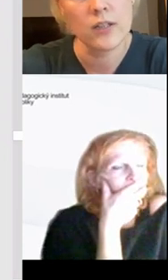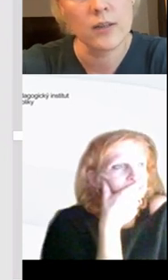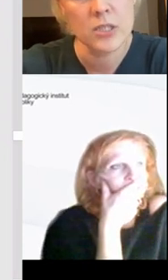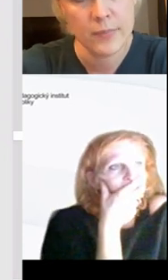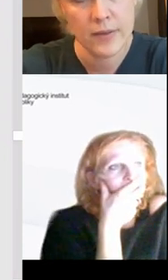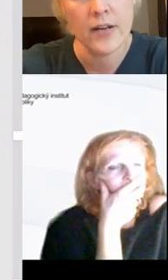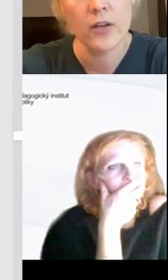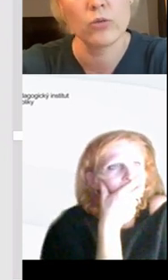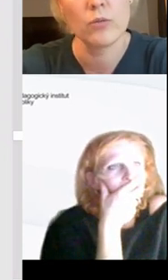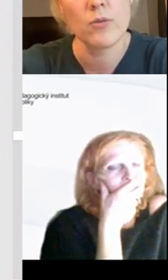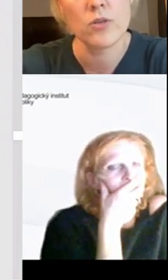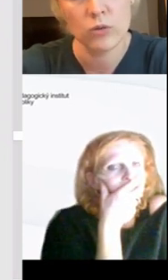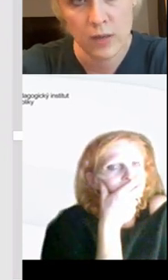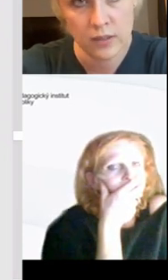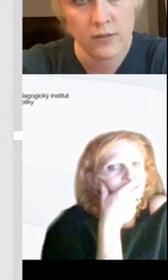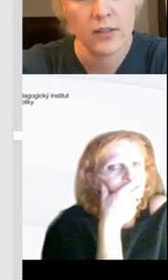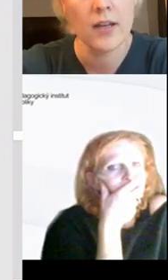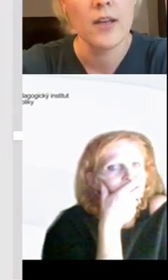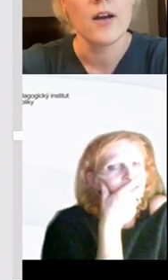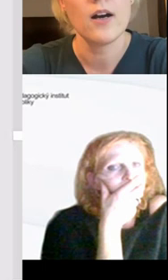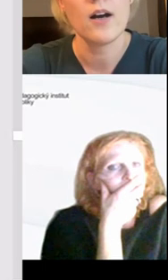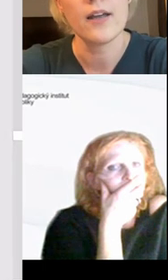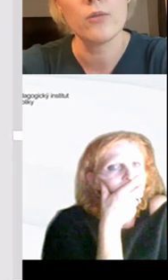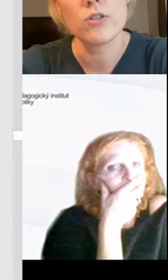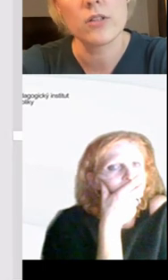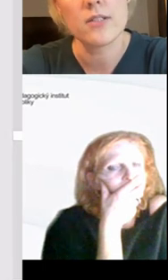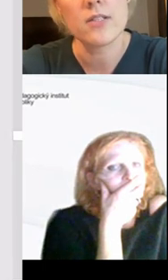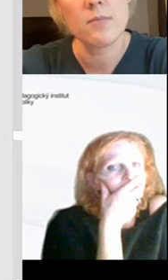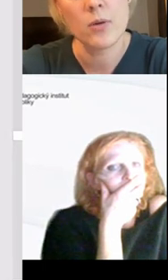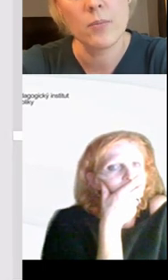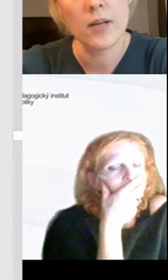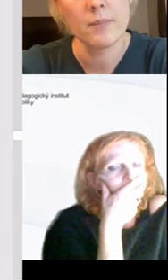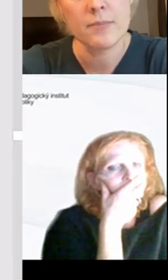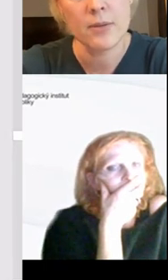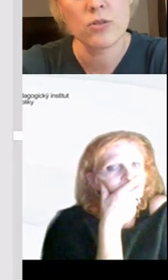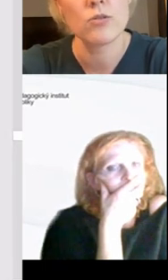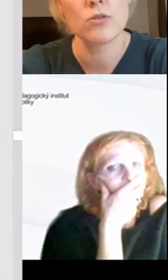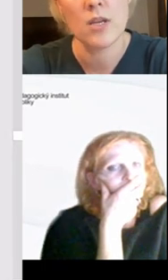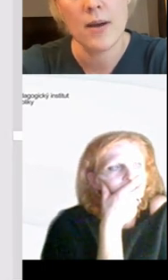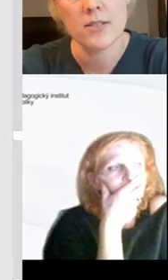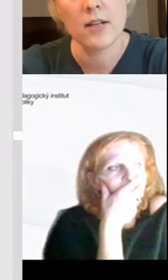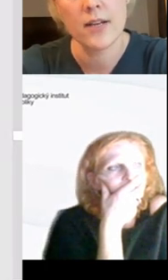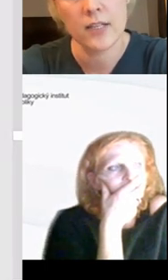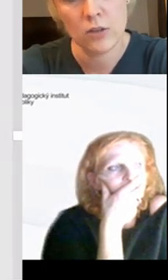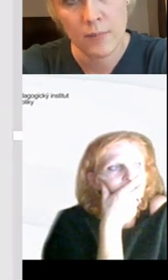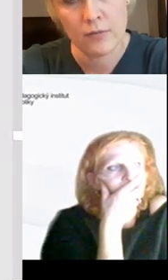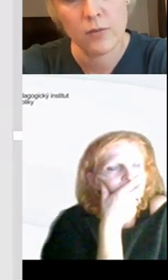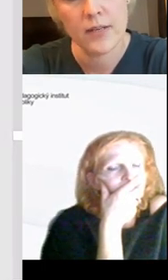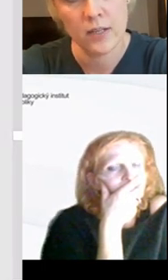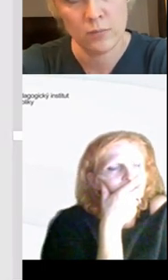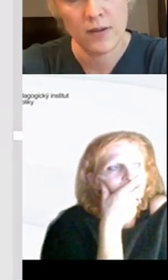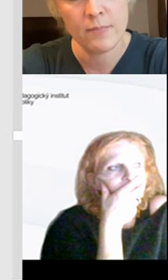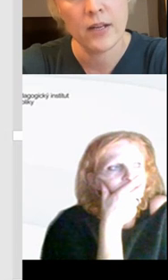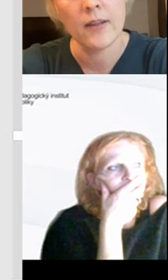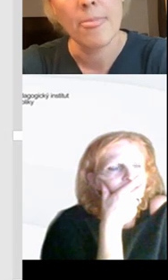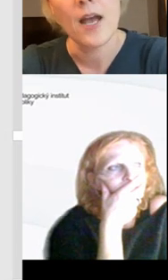vašich dětí přispívá na YouTube a možná o tom ani nevíte a je důležité zase s nimi probrat bezpečnost, co se má sdílet, jaký to má